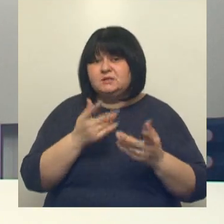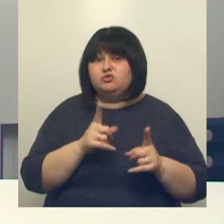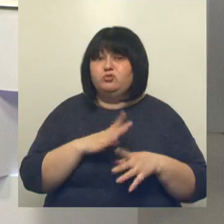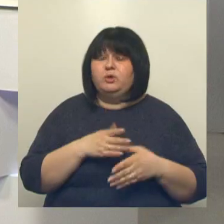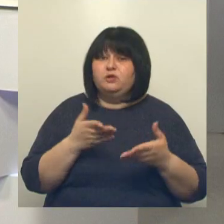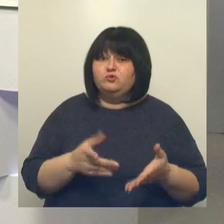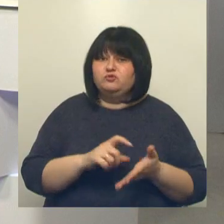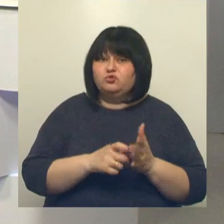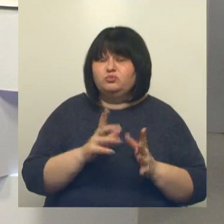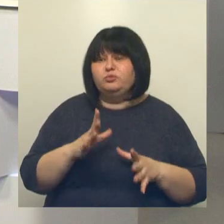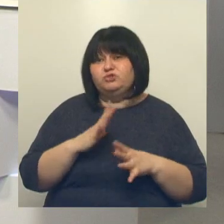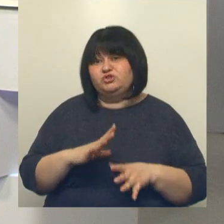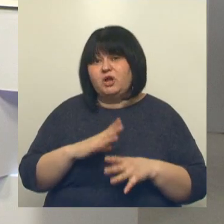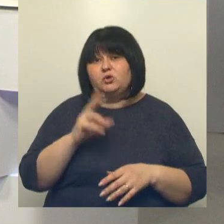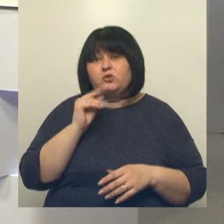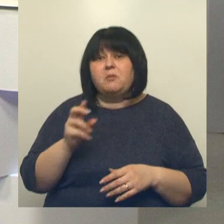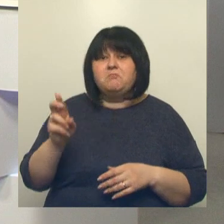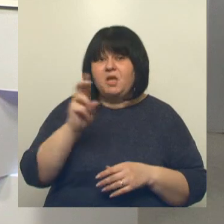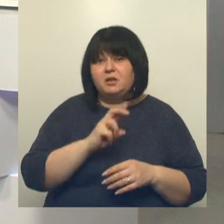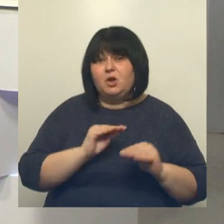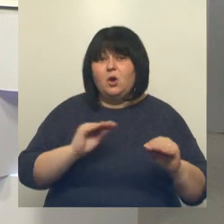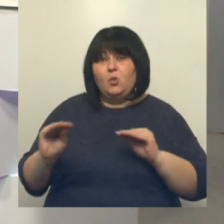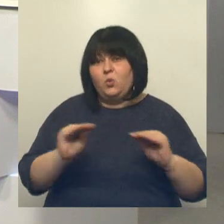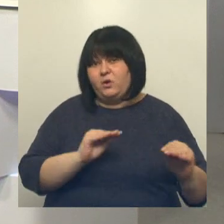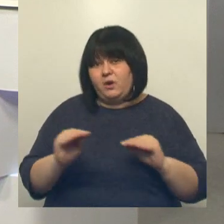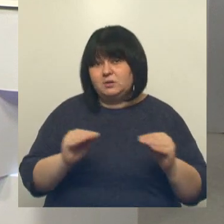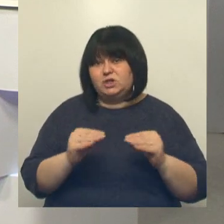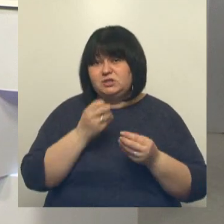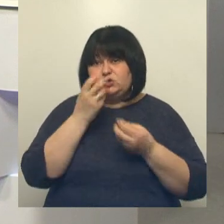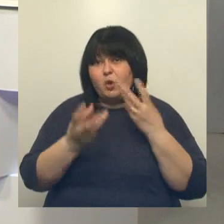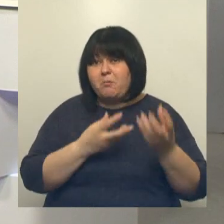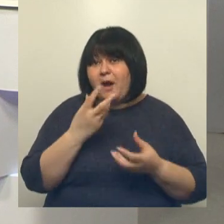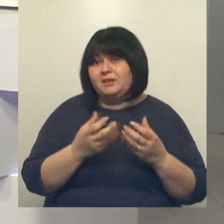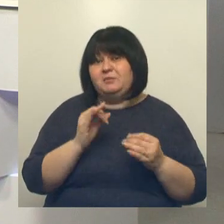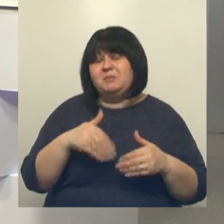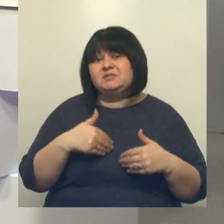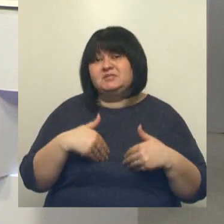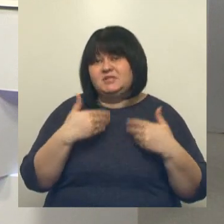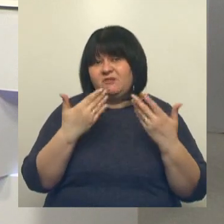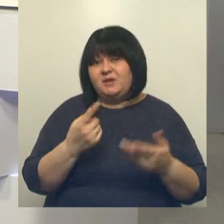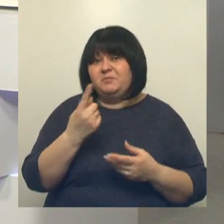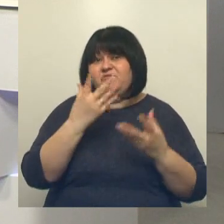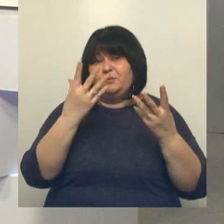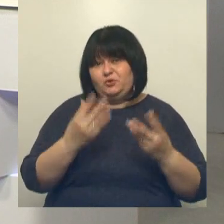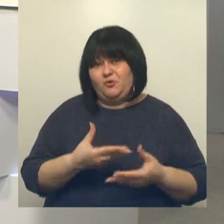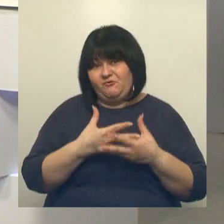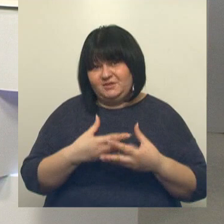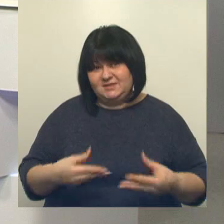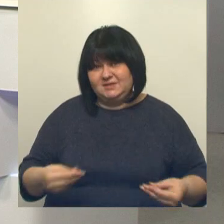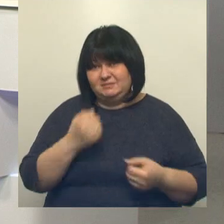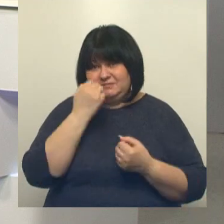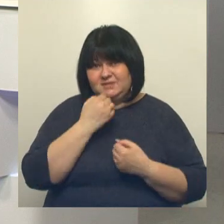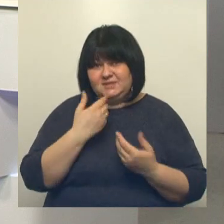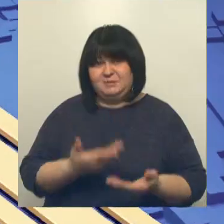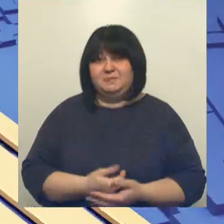студии. Будем с нетерпением ждать, когда Белгород украсится тюльпанами. И еще раз поздравляем вас с первым днем весны. Спасибо.